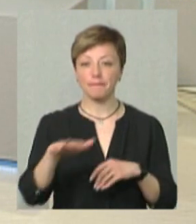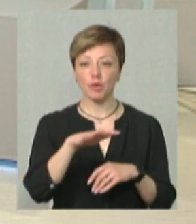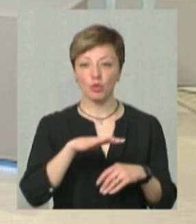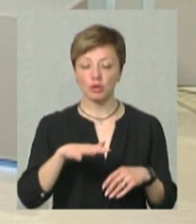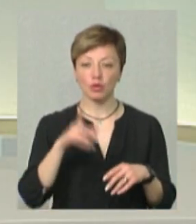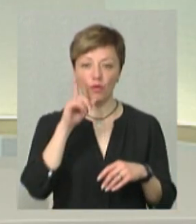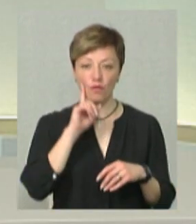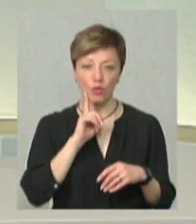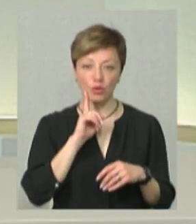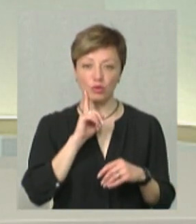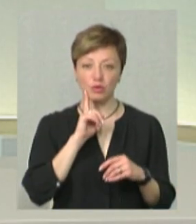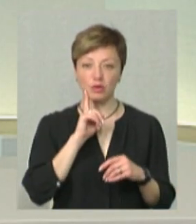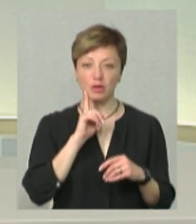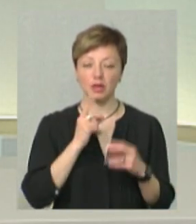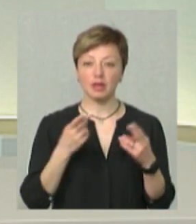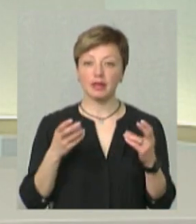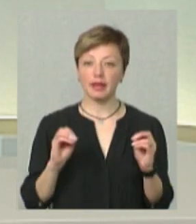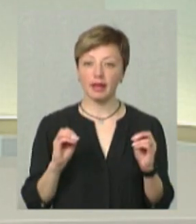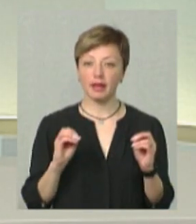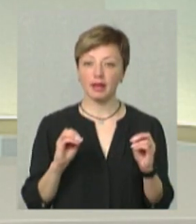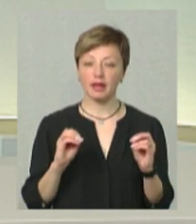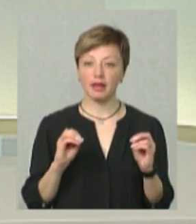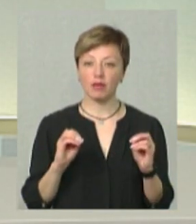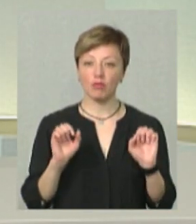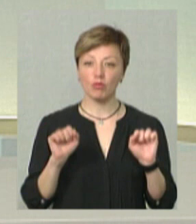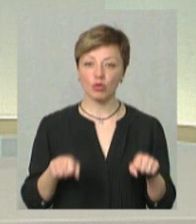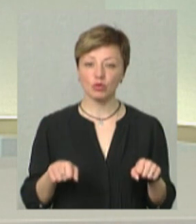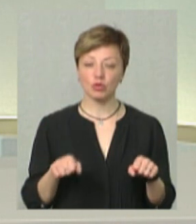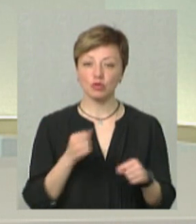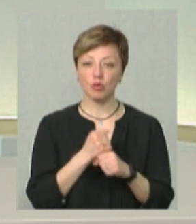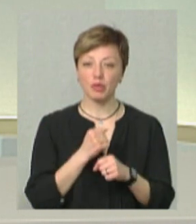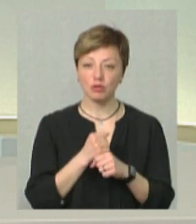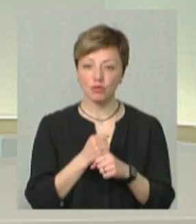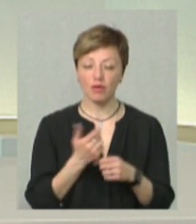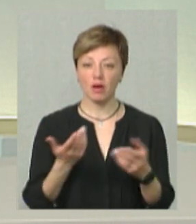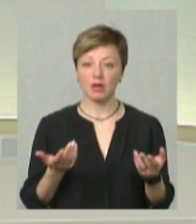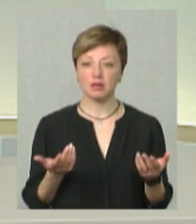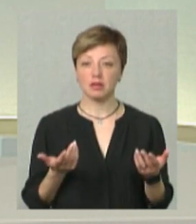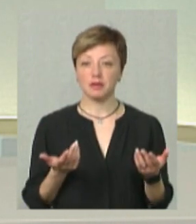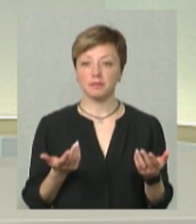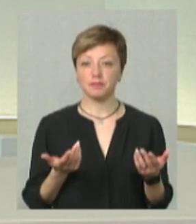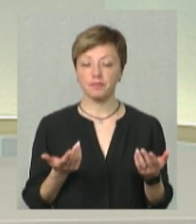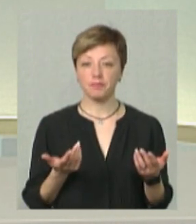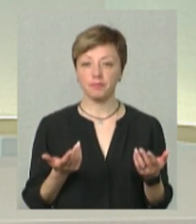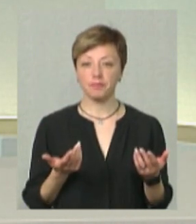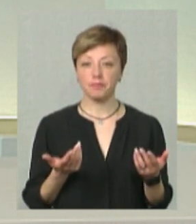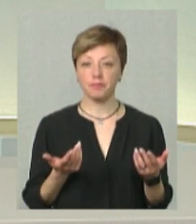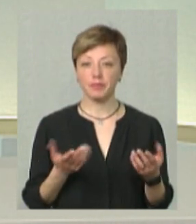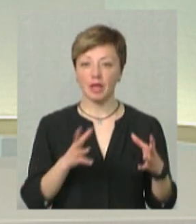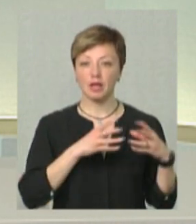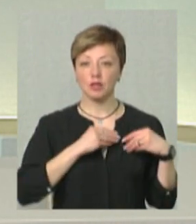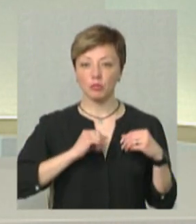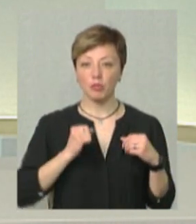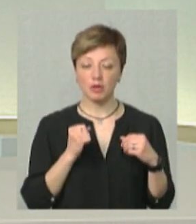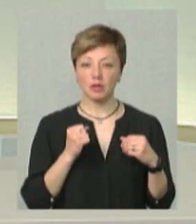буде комфортно, де ти там можеш попрацювати з побратимами,